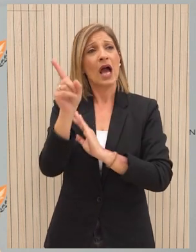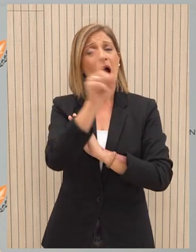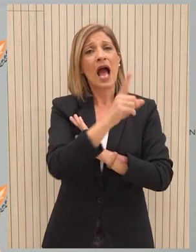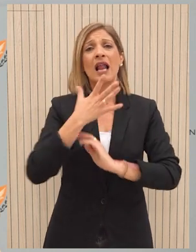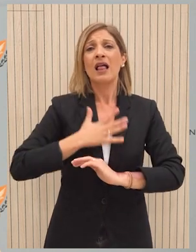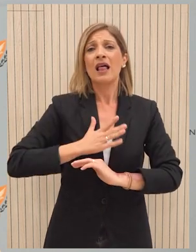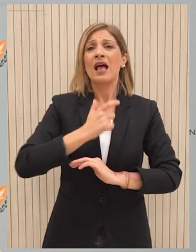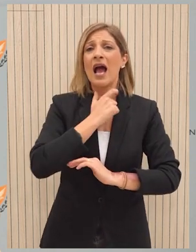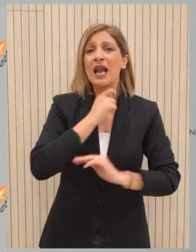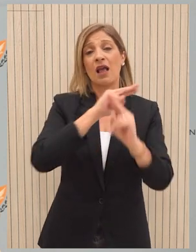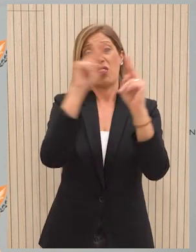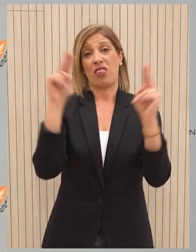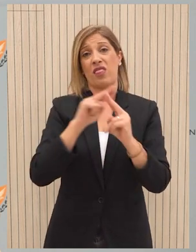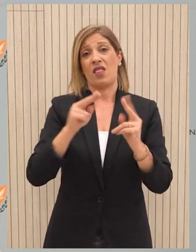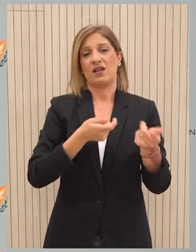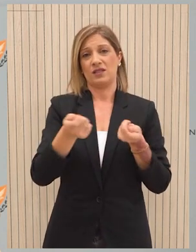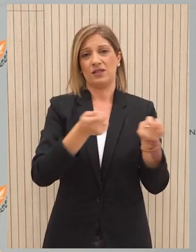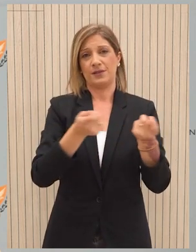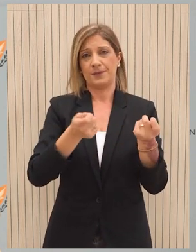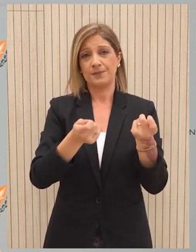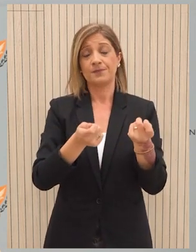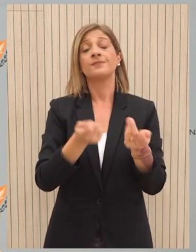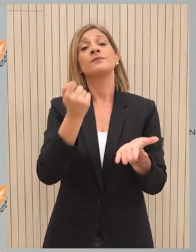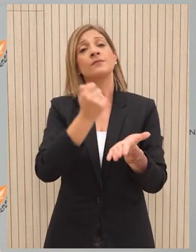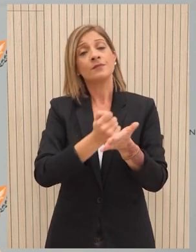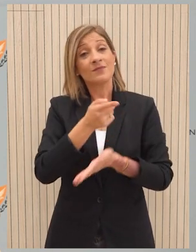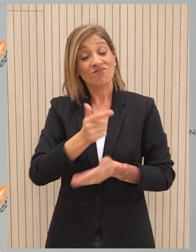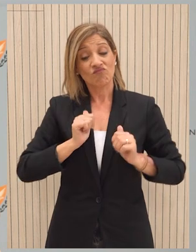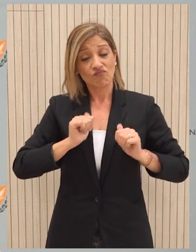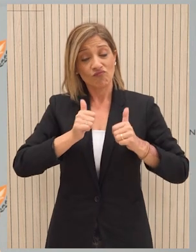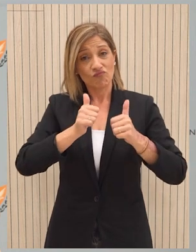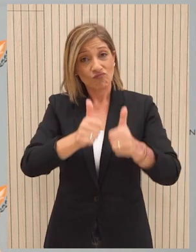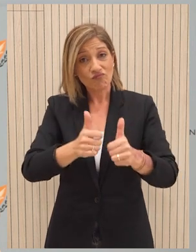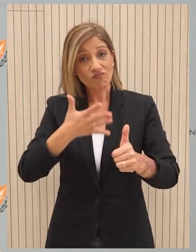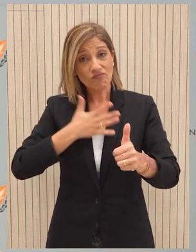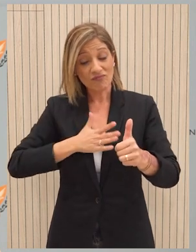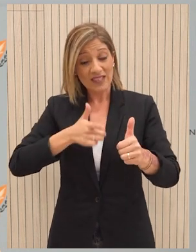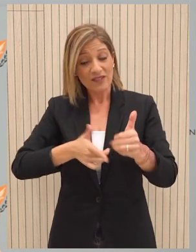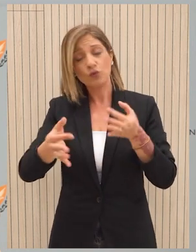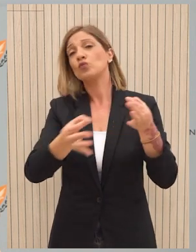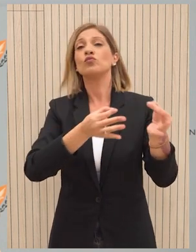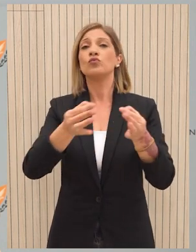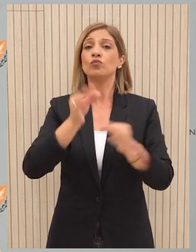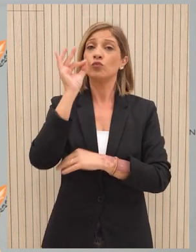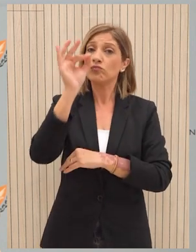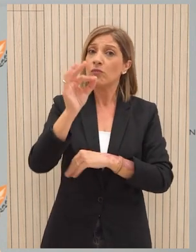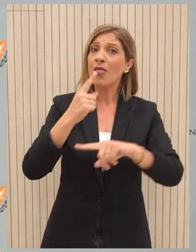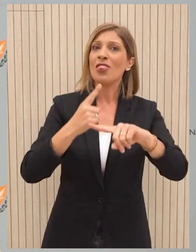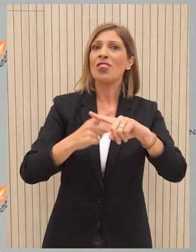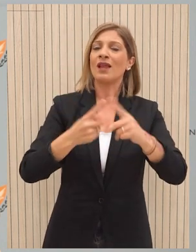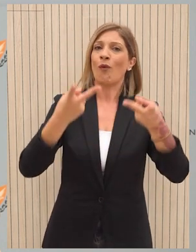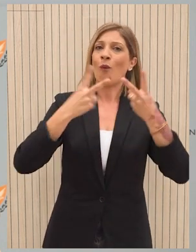ενδιαφερόμενα μέρη και με διεθνείς οργανισμούς. Οι παράμετροι της πρωτοβουλίας και ο υποδιαμόρφωσης σχεδιασμός της έχουν τύχει θετικής